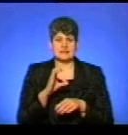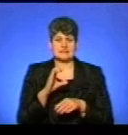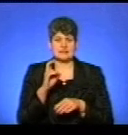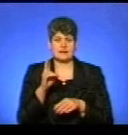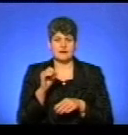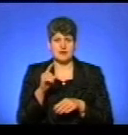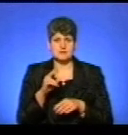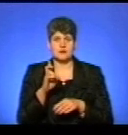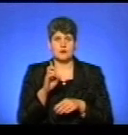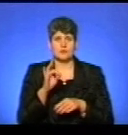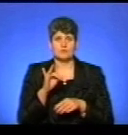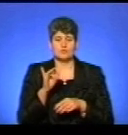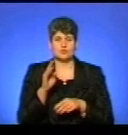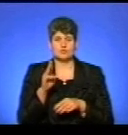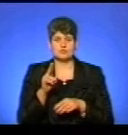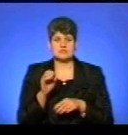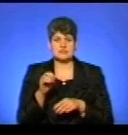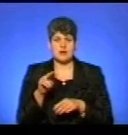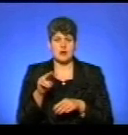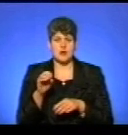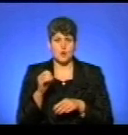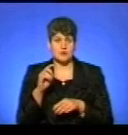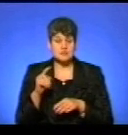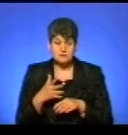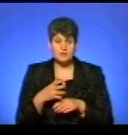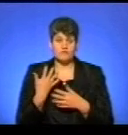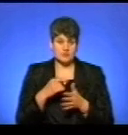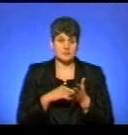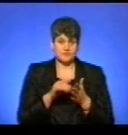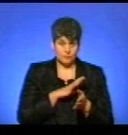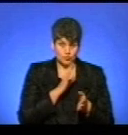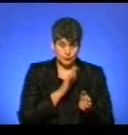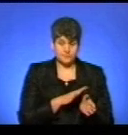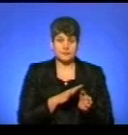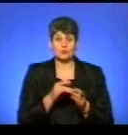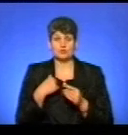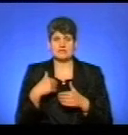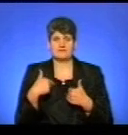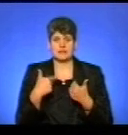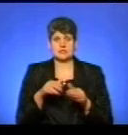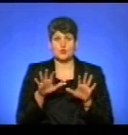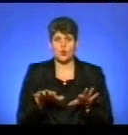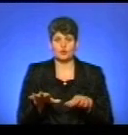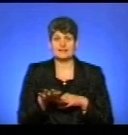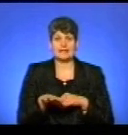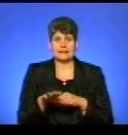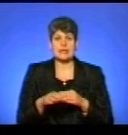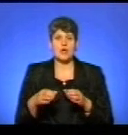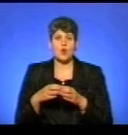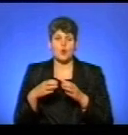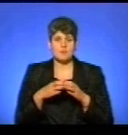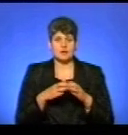про бруцельозу, як було зазначено. Тому до нас звертаються голови територіальних громад,